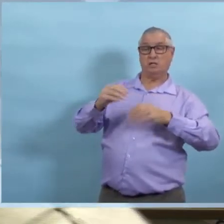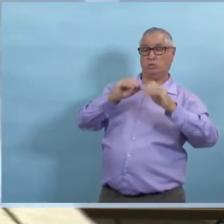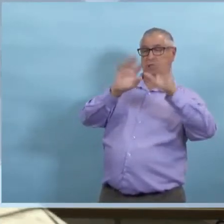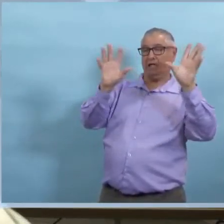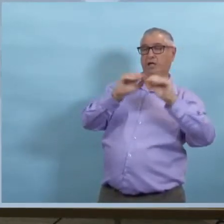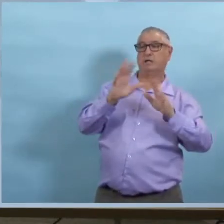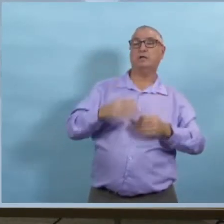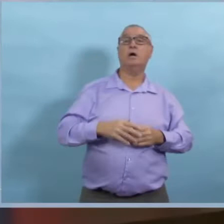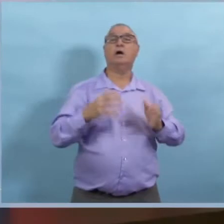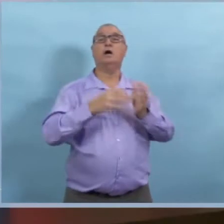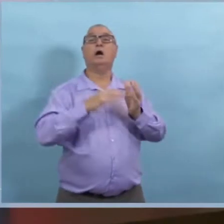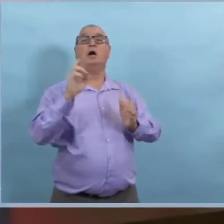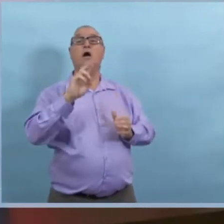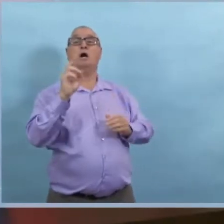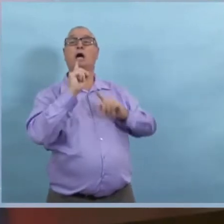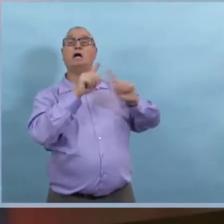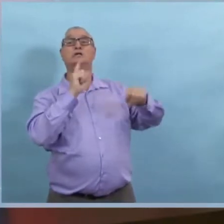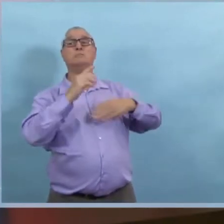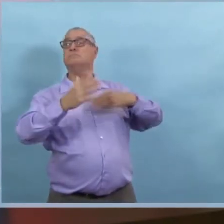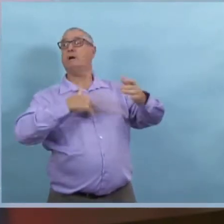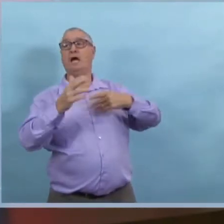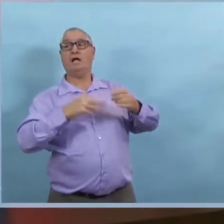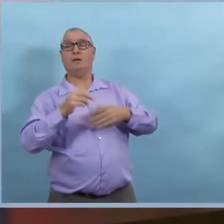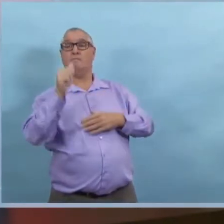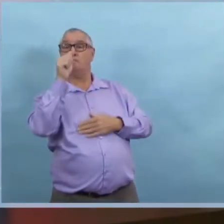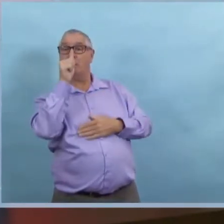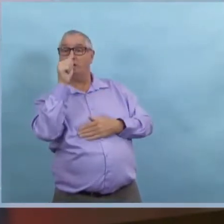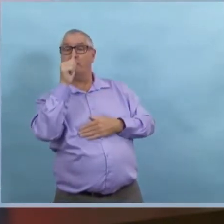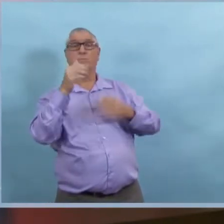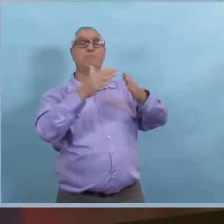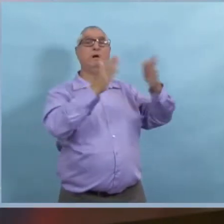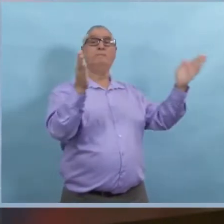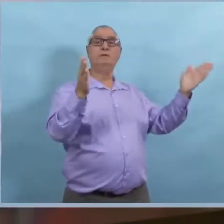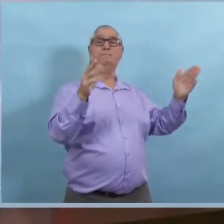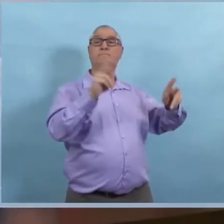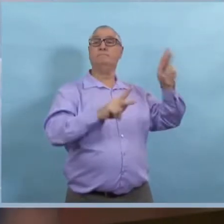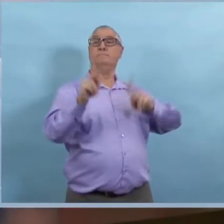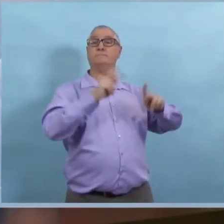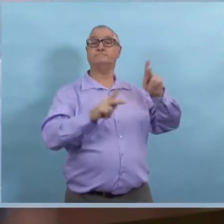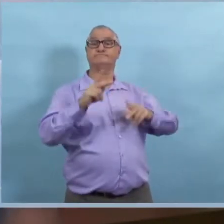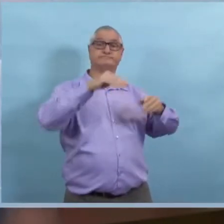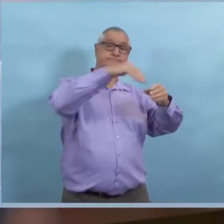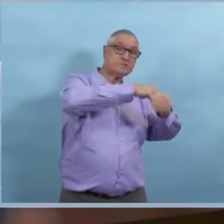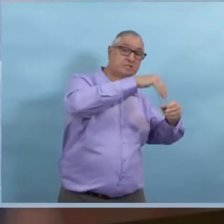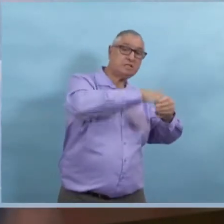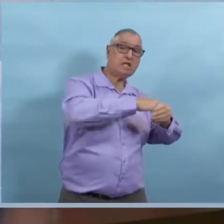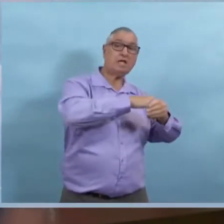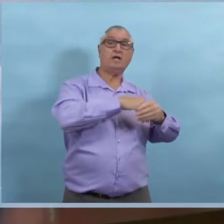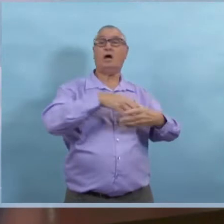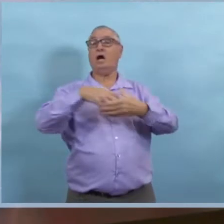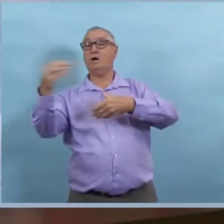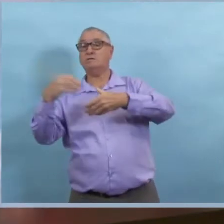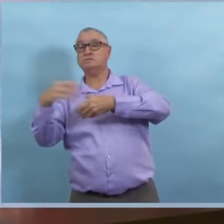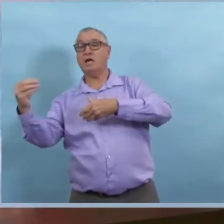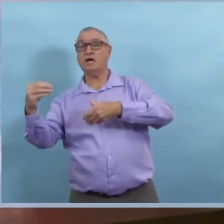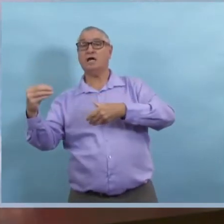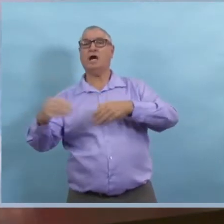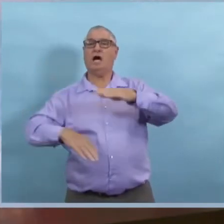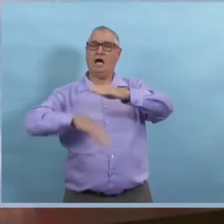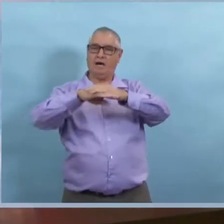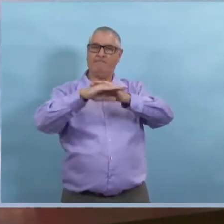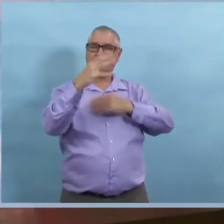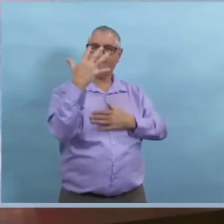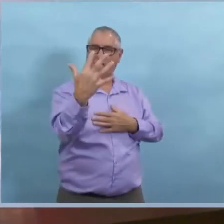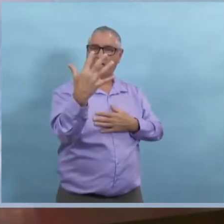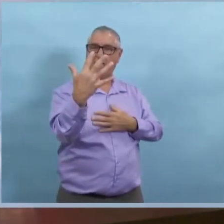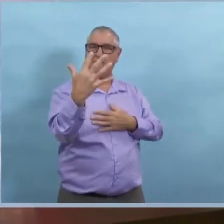est-ce que c'est pour l'intérieur et l'extérieur ? Oui, oui, c'est une taille de regroupement qui est valide à l'intérieur, en extérieur, que ce soit